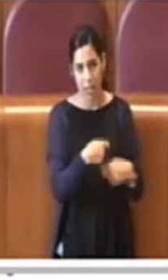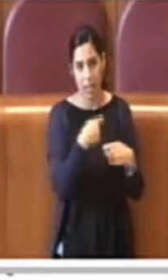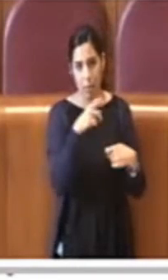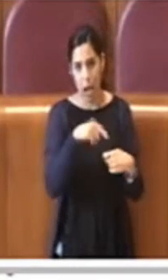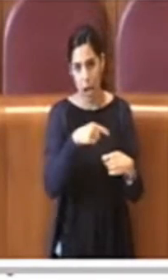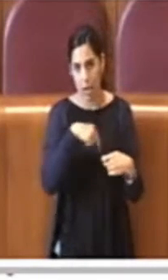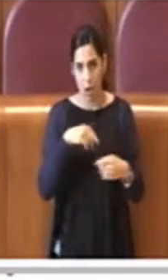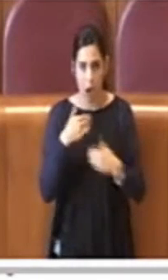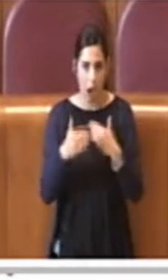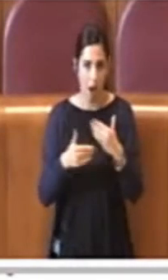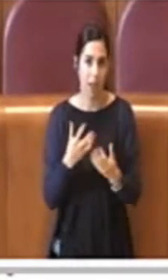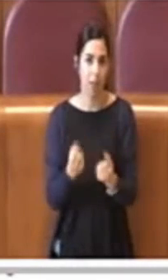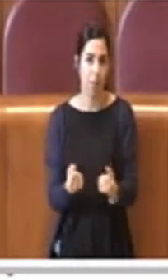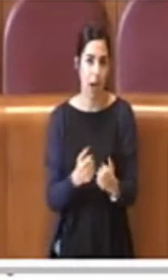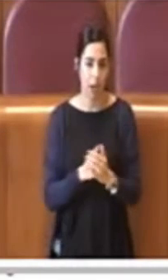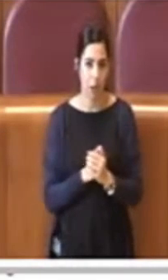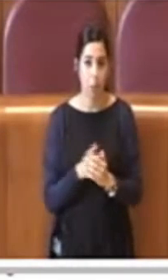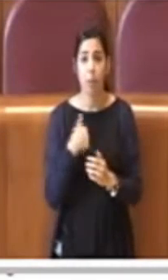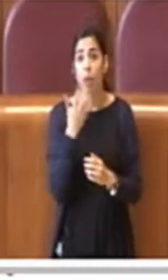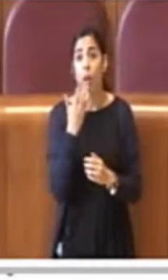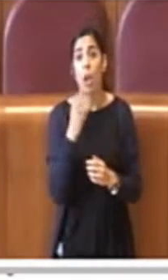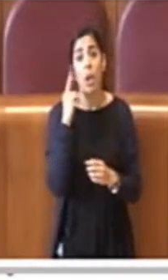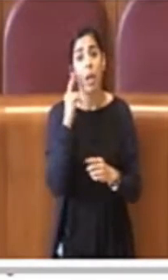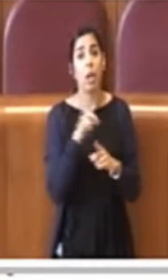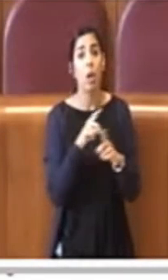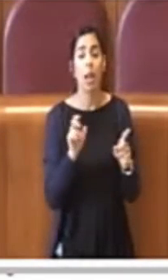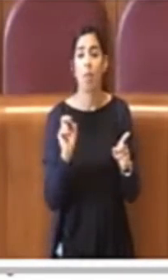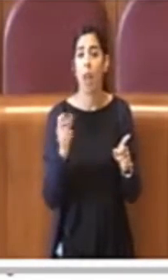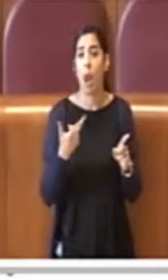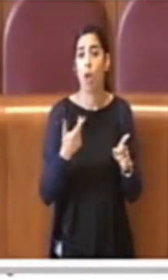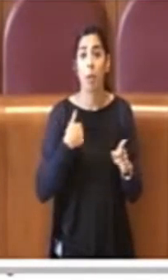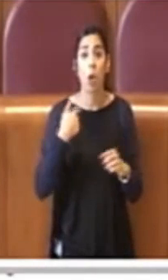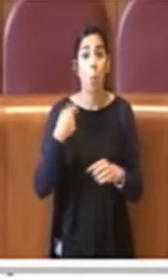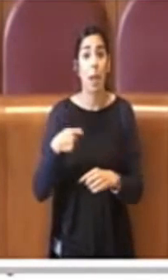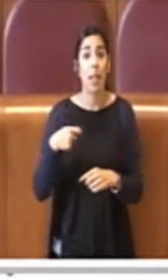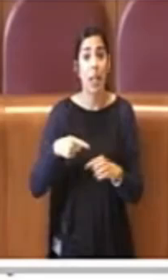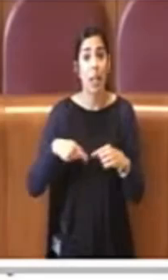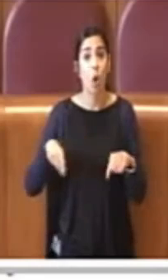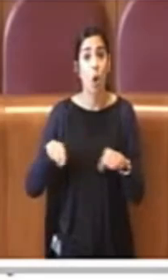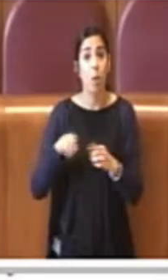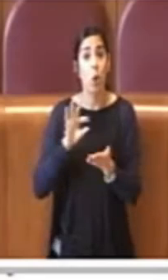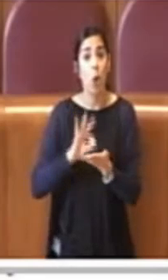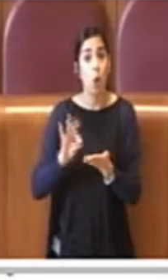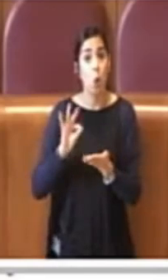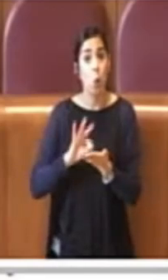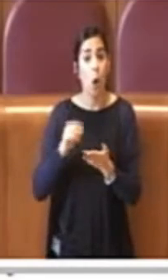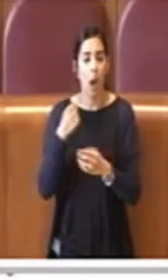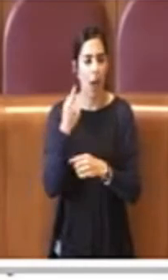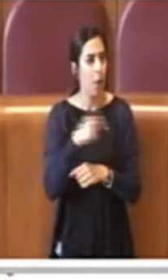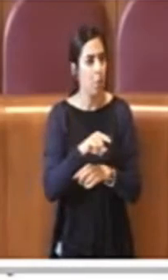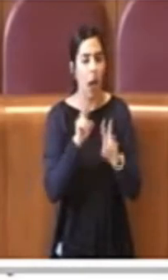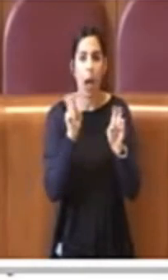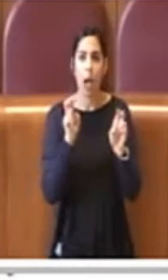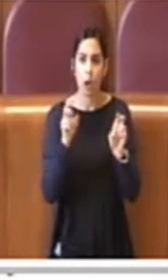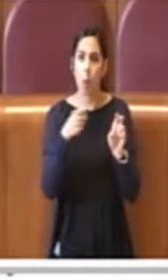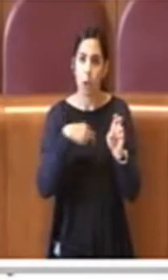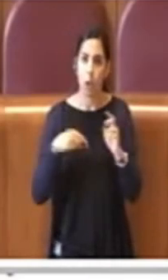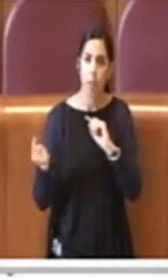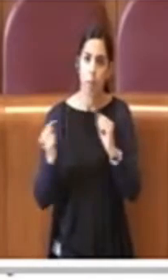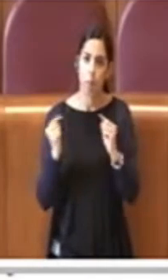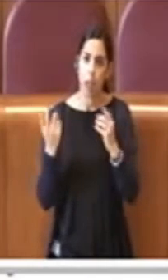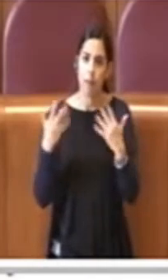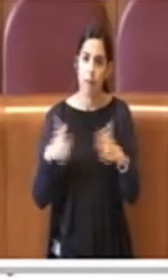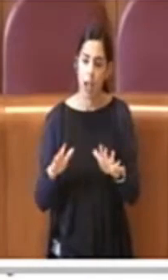velocemente che come Presidente della Commissione Scuola il tema è stato affrontato, il tema